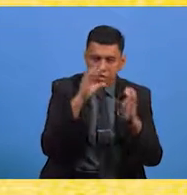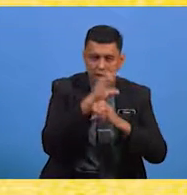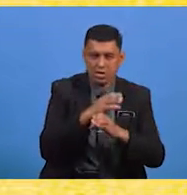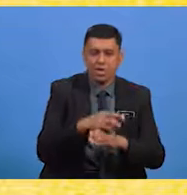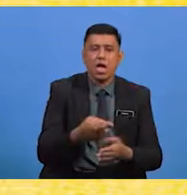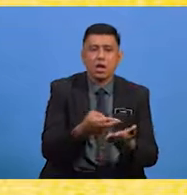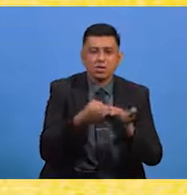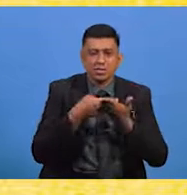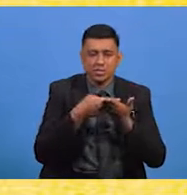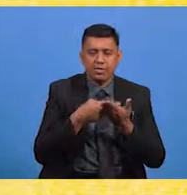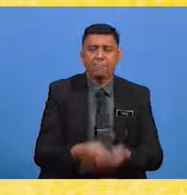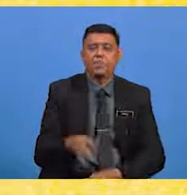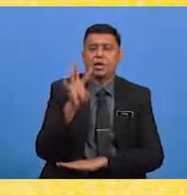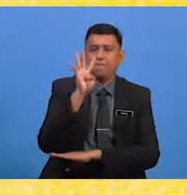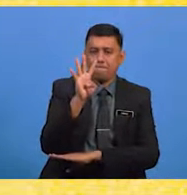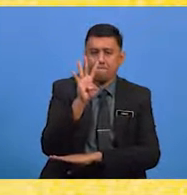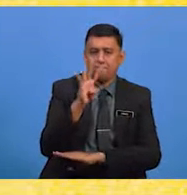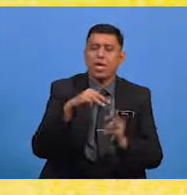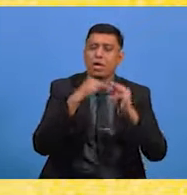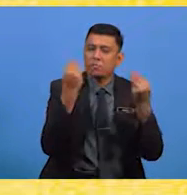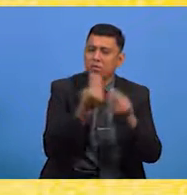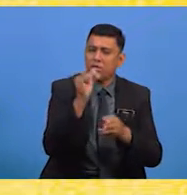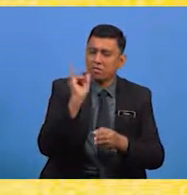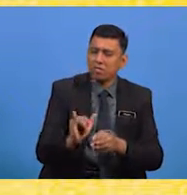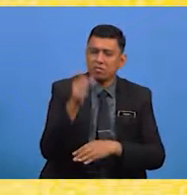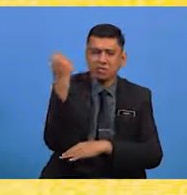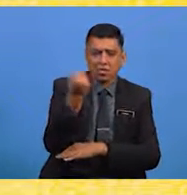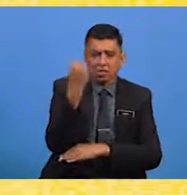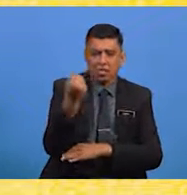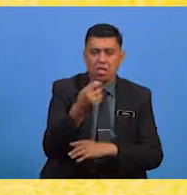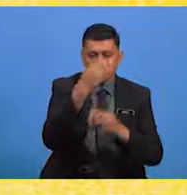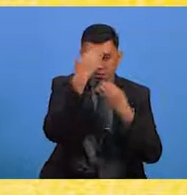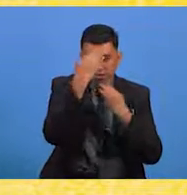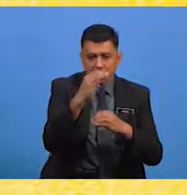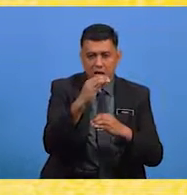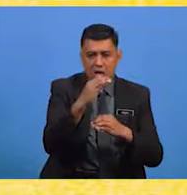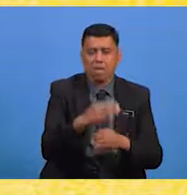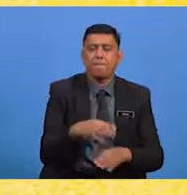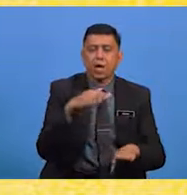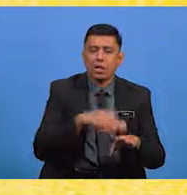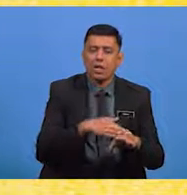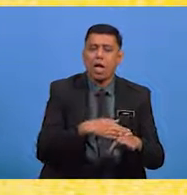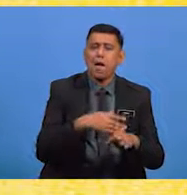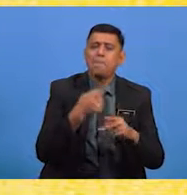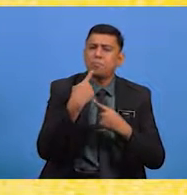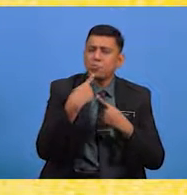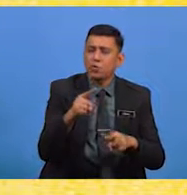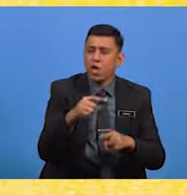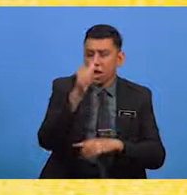Keempat, masyarakat yang sentiasa taat pada perintah Allah